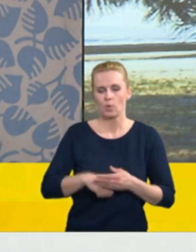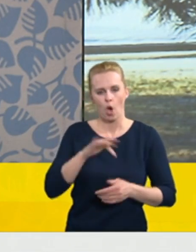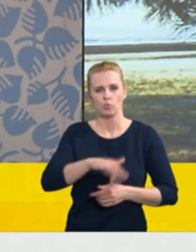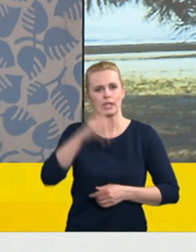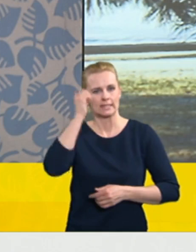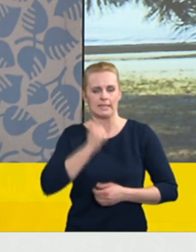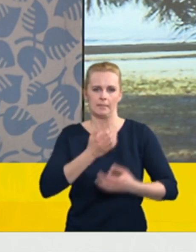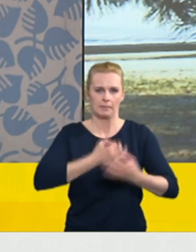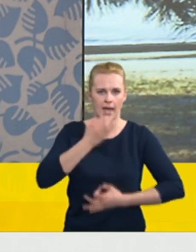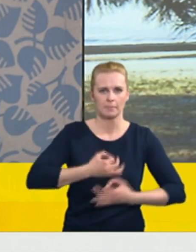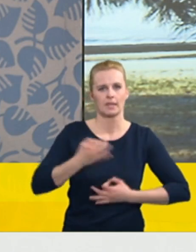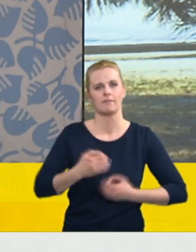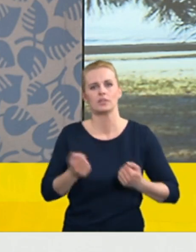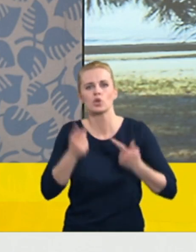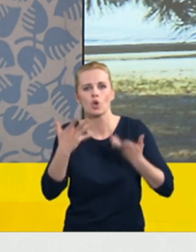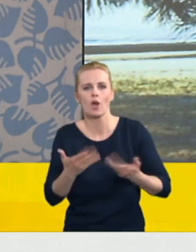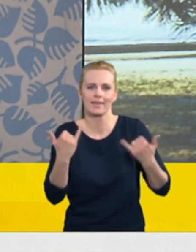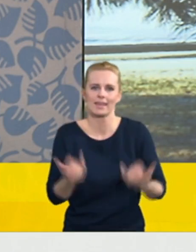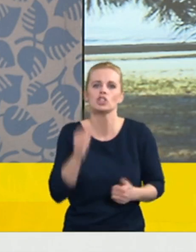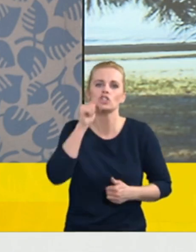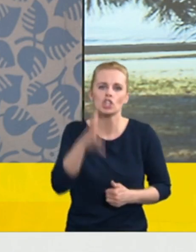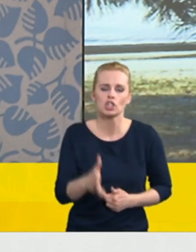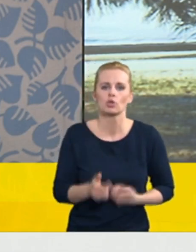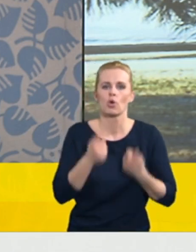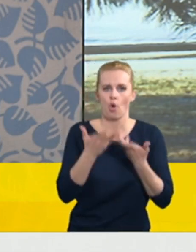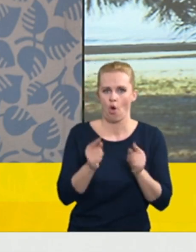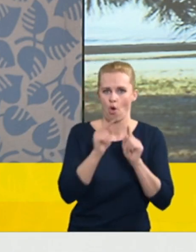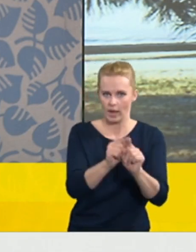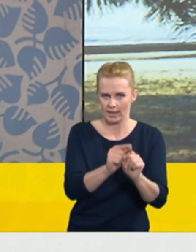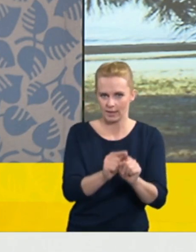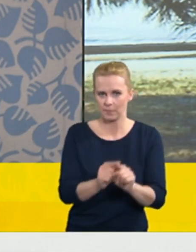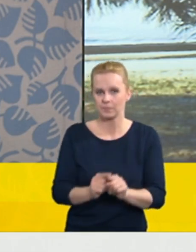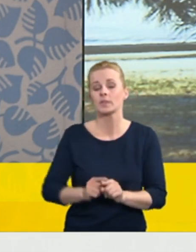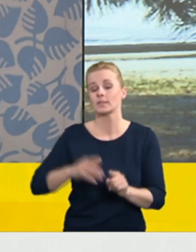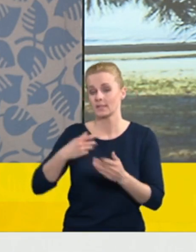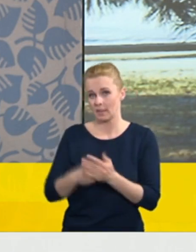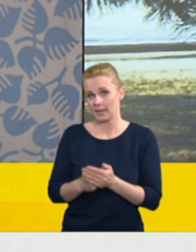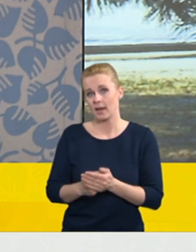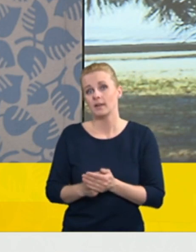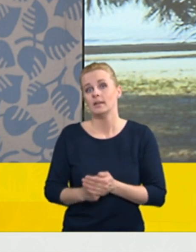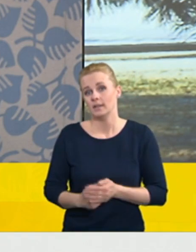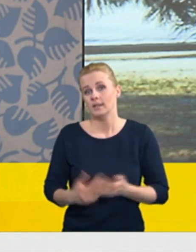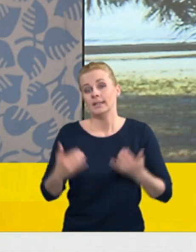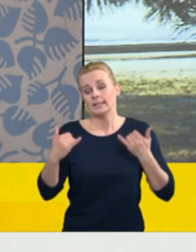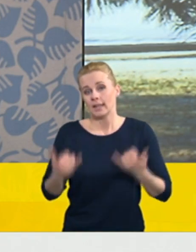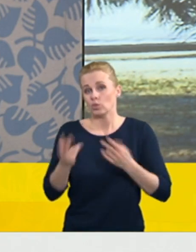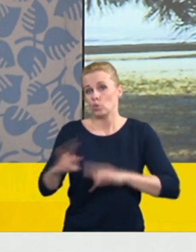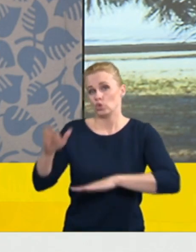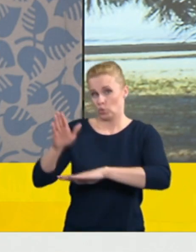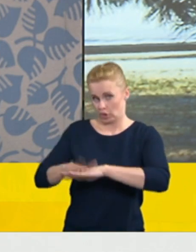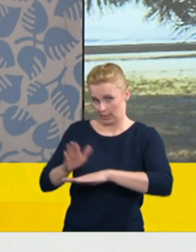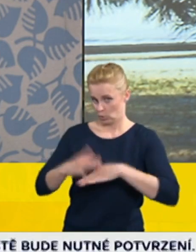to hlavní a respektive jediné číslo, kterým je potřeba se řídit. Takže ano, dá se říct to, že v současné době